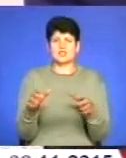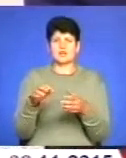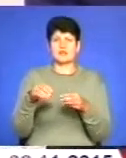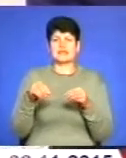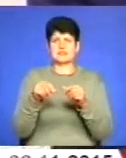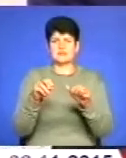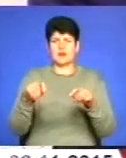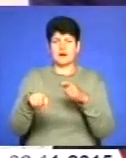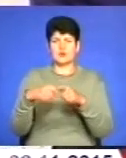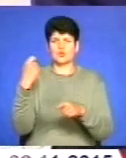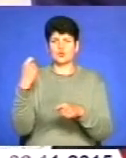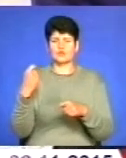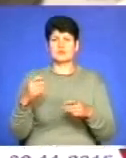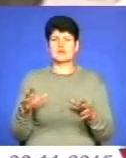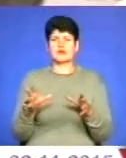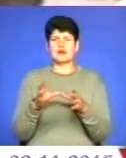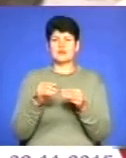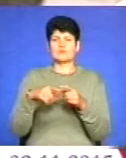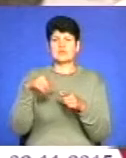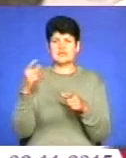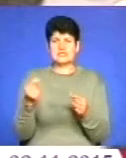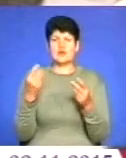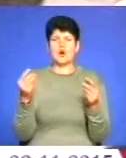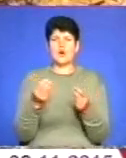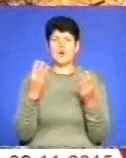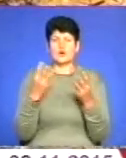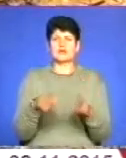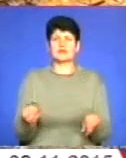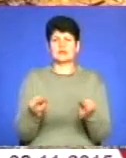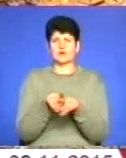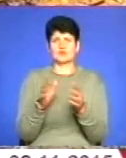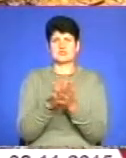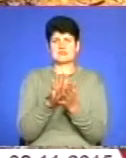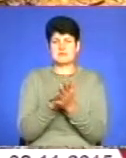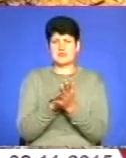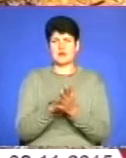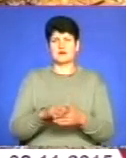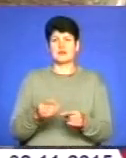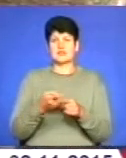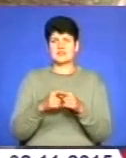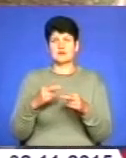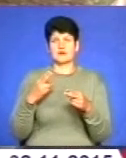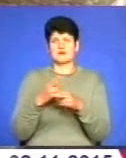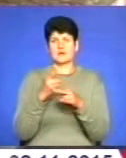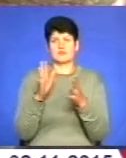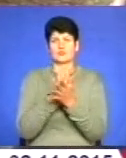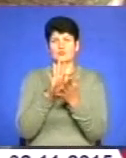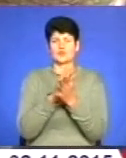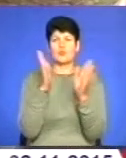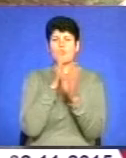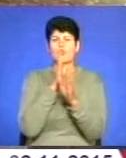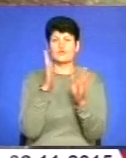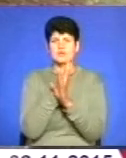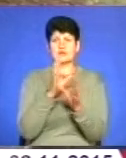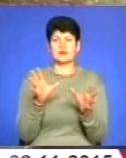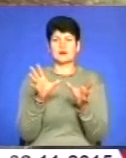Нерідко разом з листям горить сміття. Це спричиняє ще більш забруднення атмосферного повітря. Окрім того, разом із димом, який виділяється